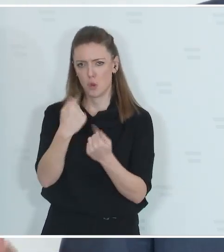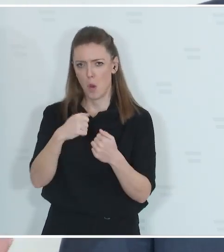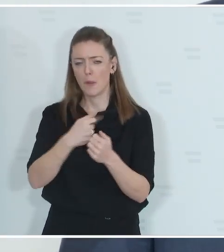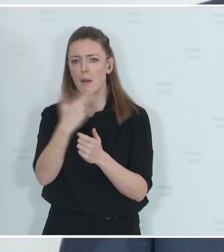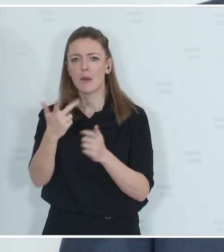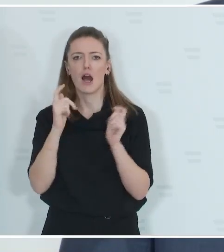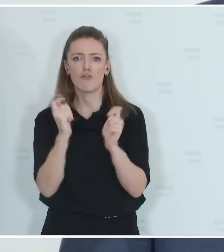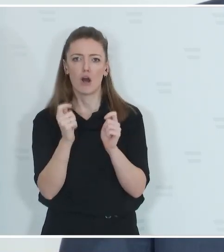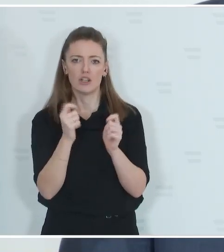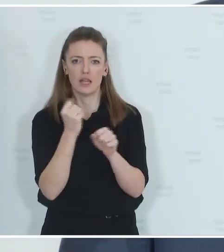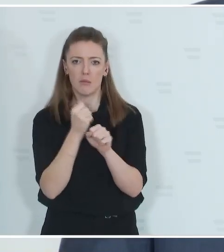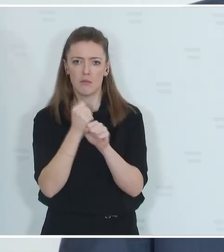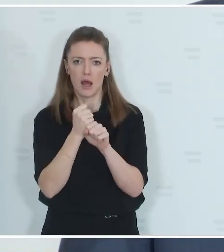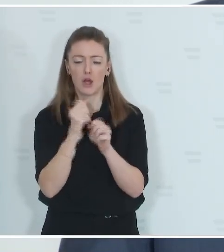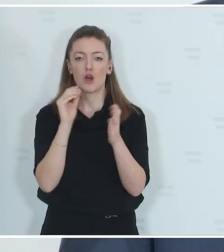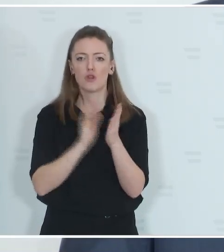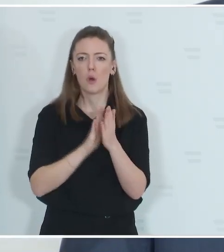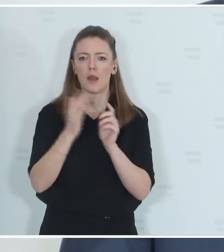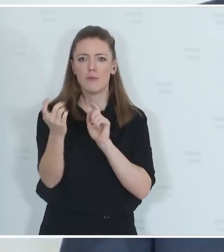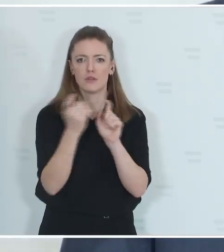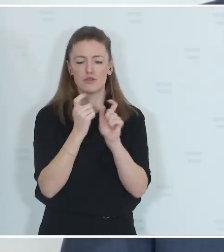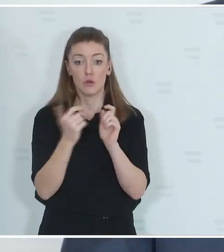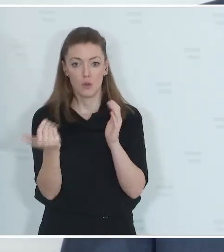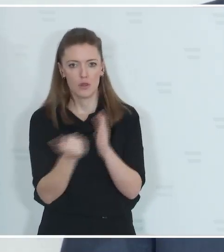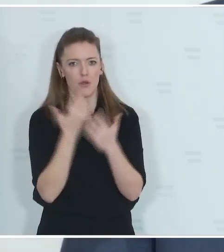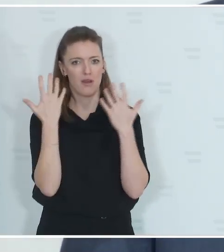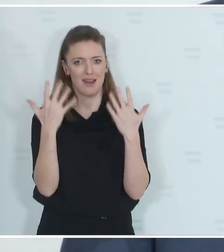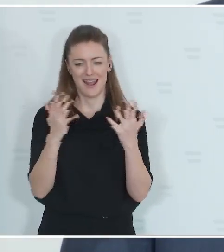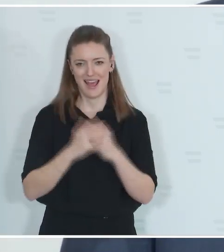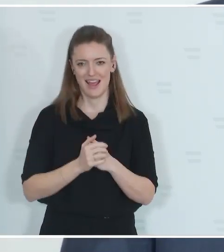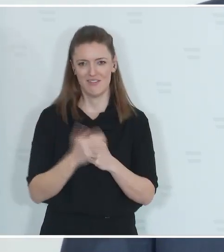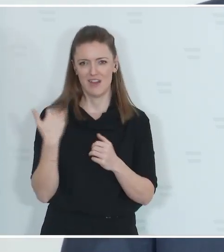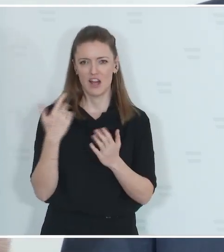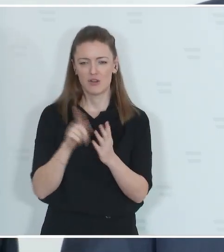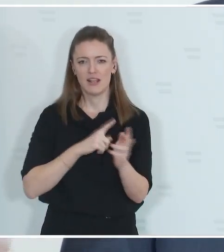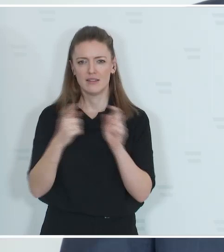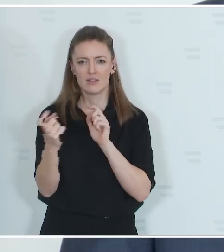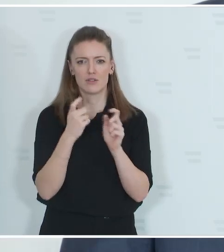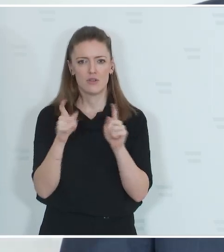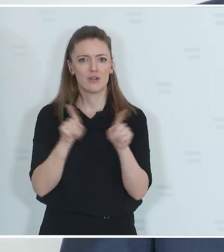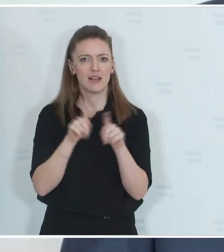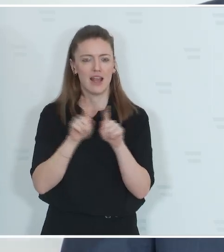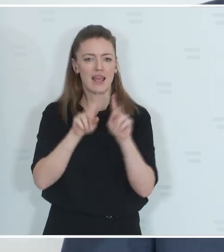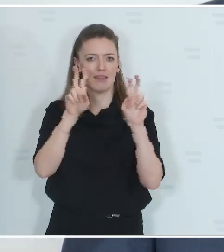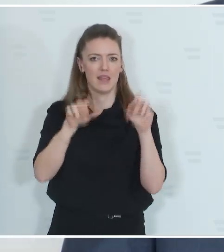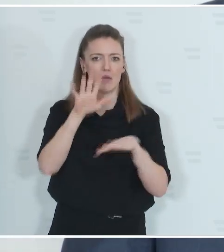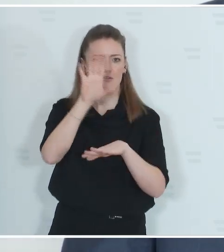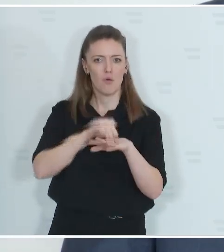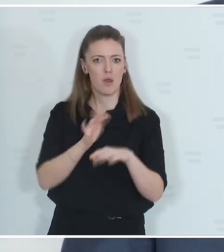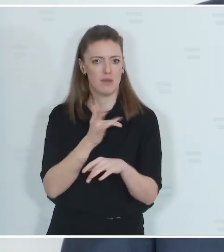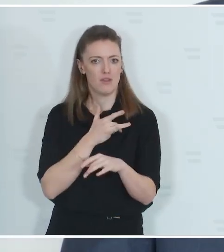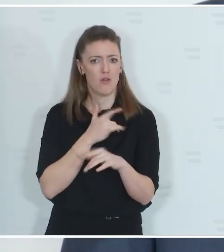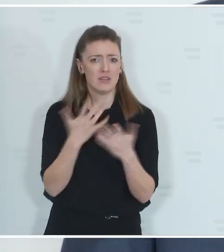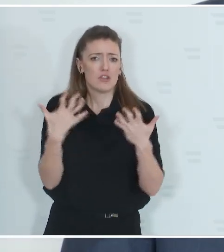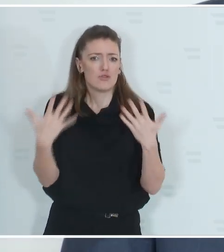jetzt in Diskussion sind. Auch das ist nicht neu. Sie wissen, dass das schon länger in Diskussion ist. Und genauso was das Thema Wohnen betrifft, auch das ist